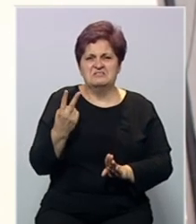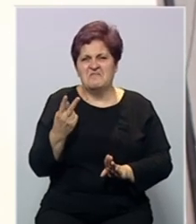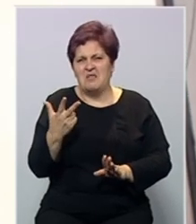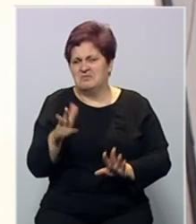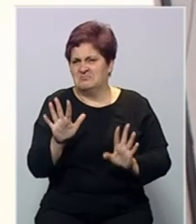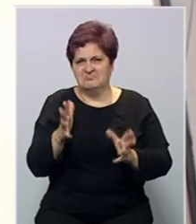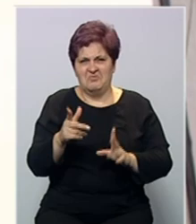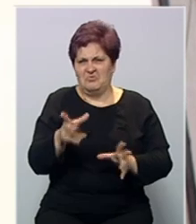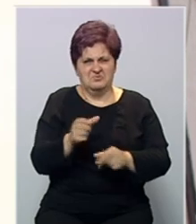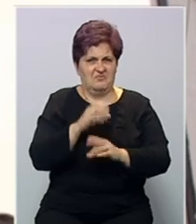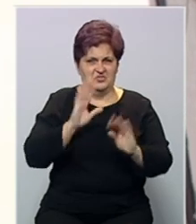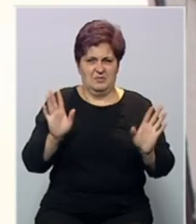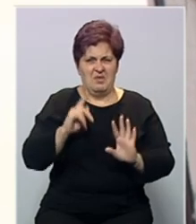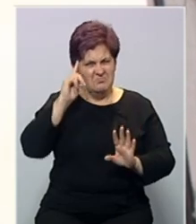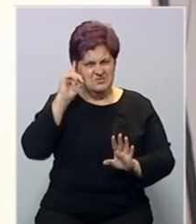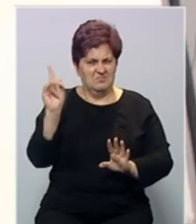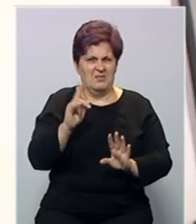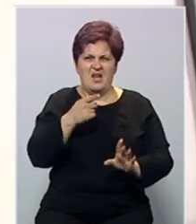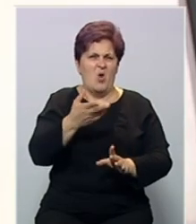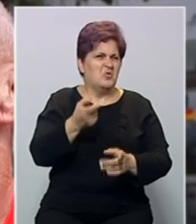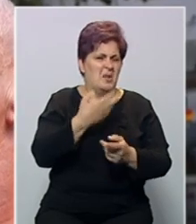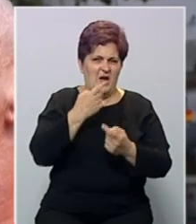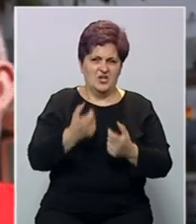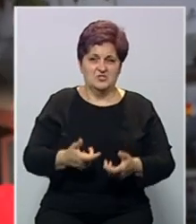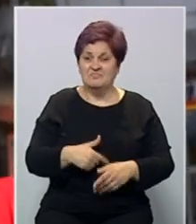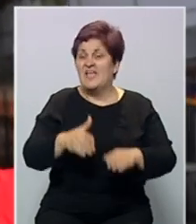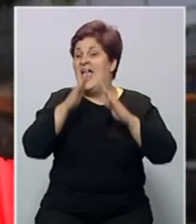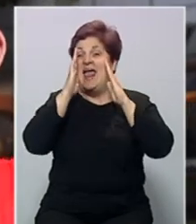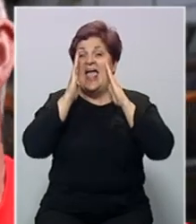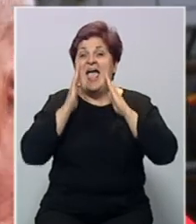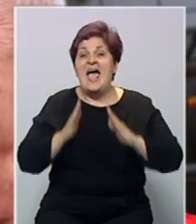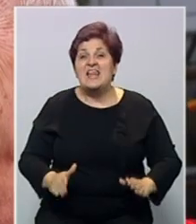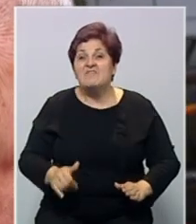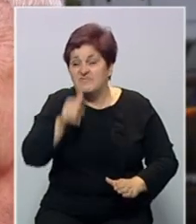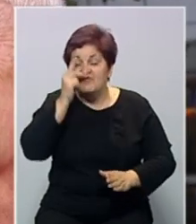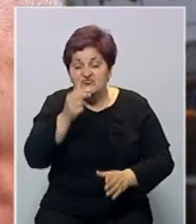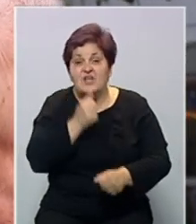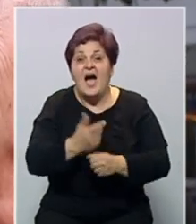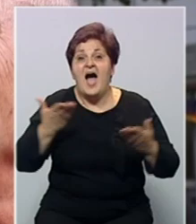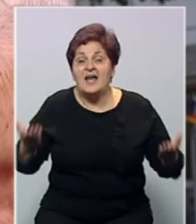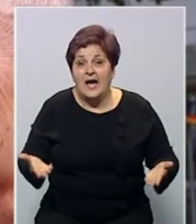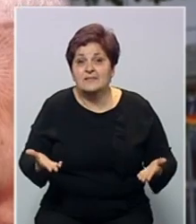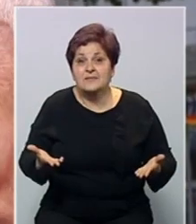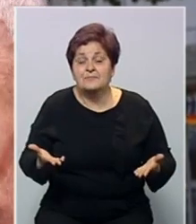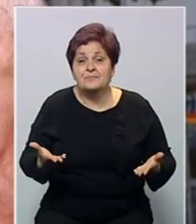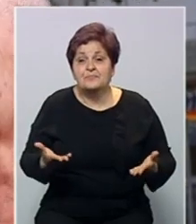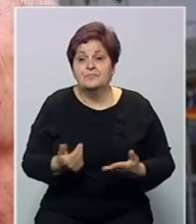to je završena priča. Mislim da neće, nema toga ništa. Pa ne vjerujem, vidite što se radi. Vidite da